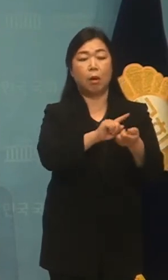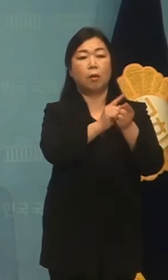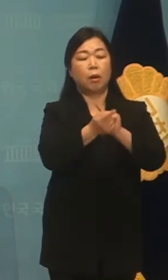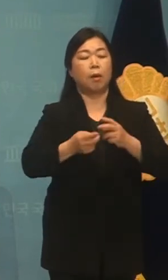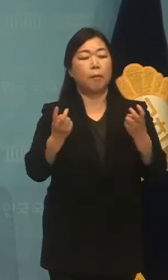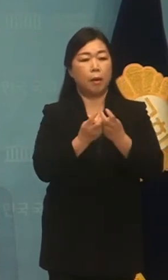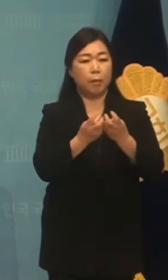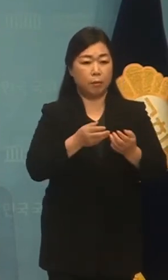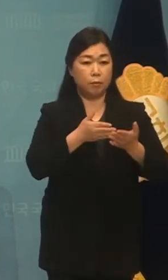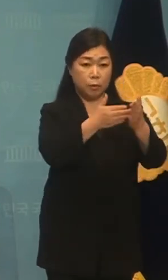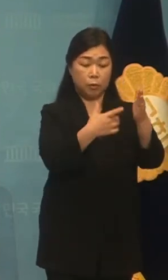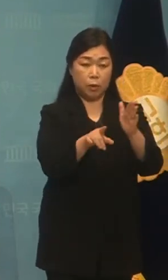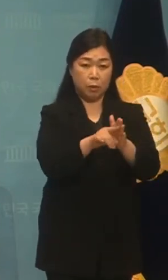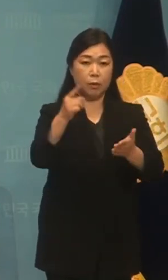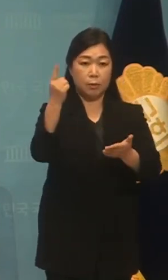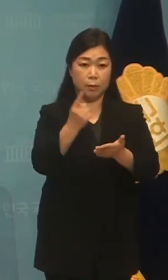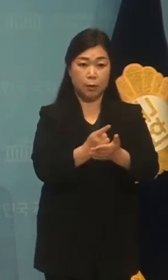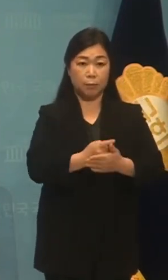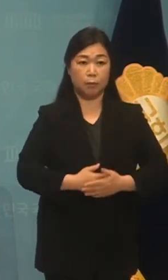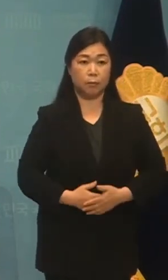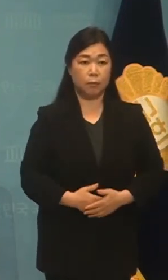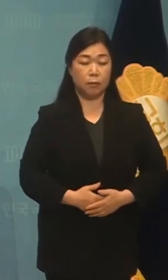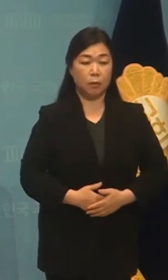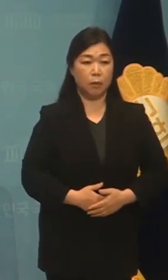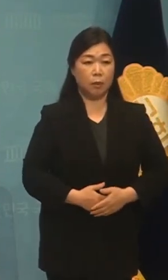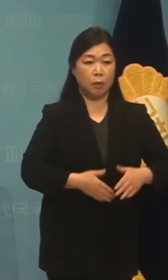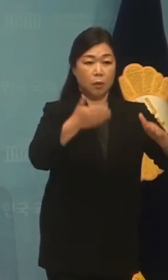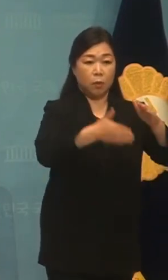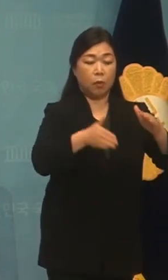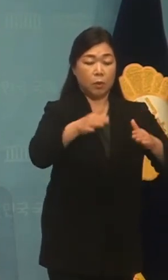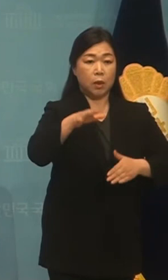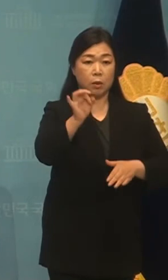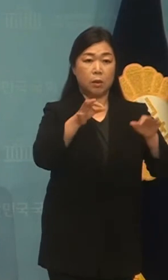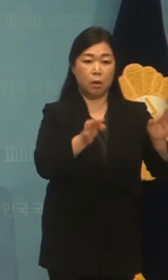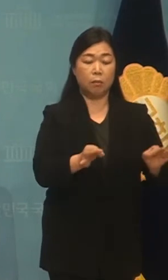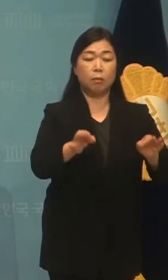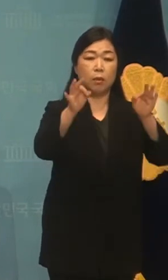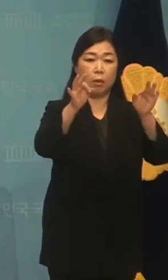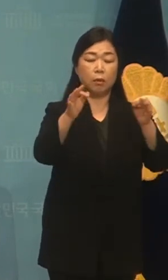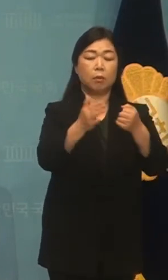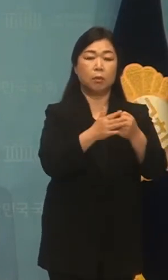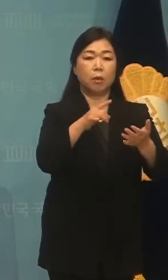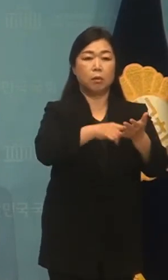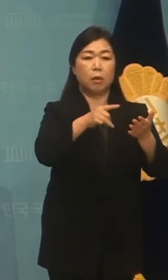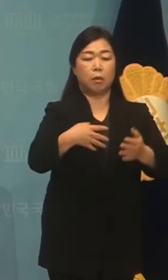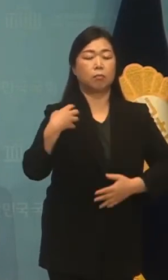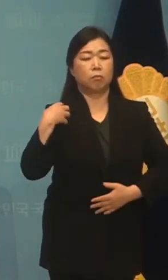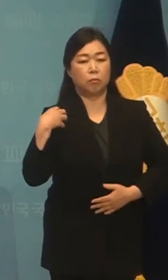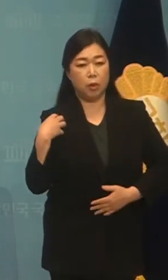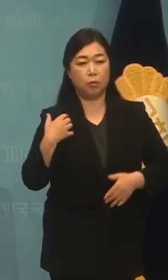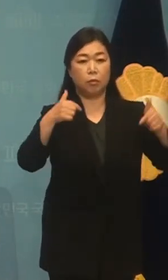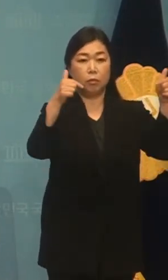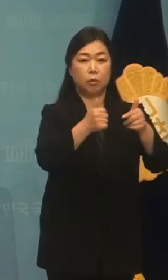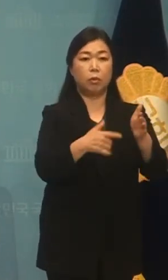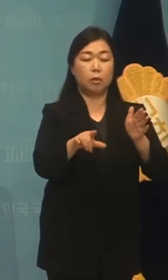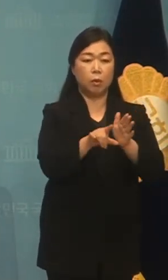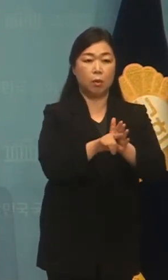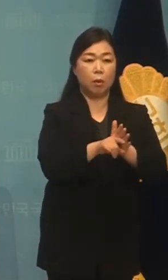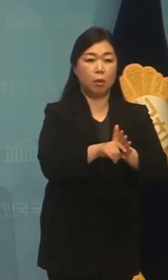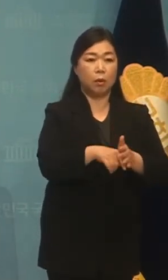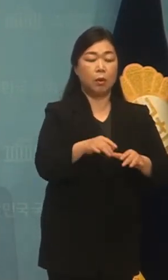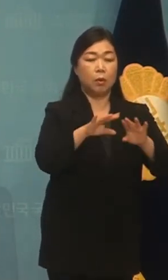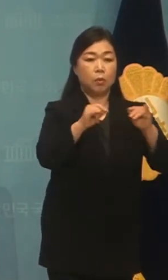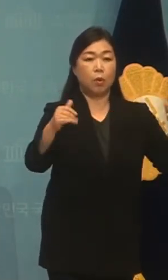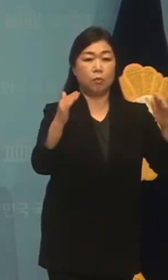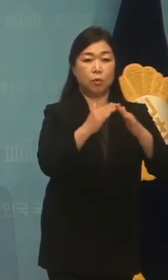재직하기 위해 이 자리에 섰습니다. 공수지가 급등에 따른 국민 세 부담을 넣기 위해 정부세포 개정안과